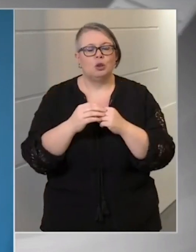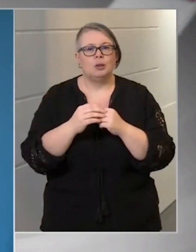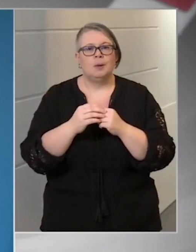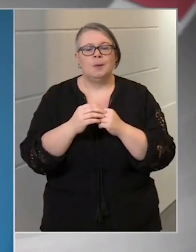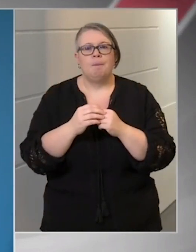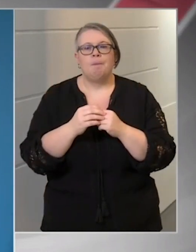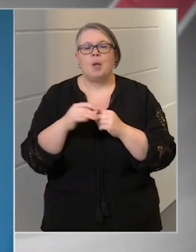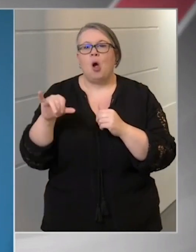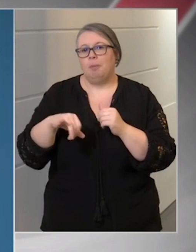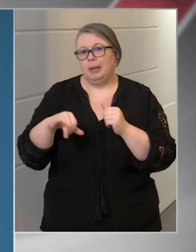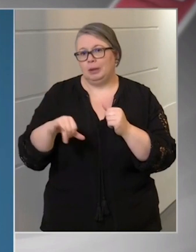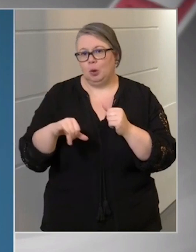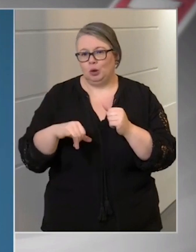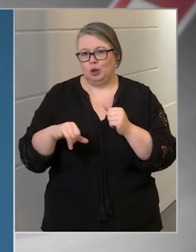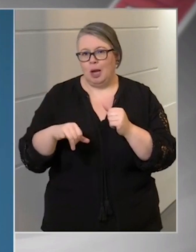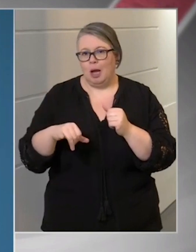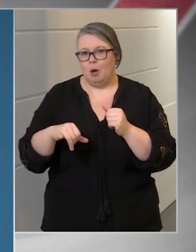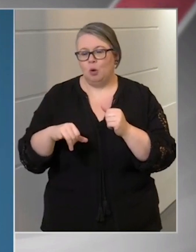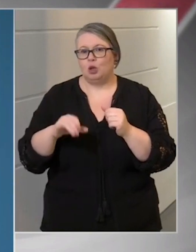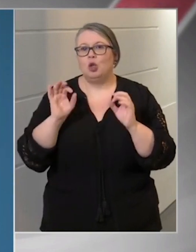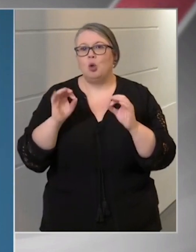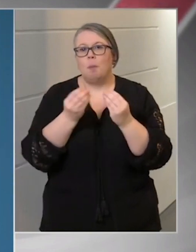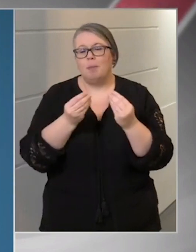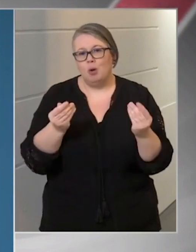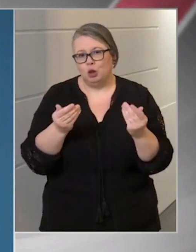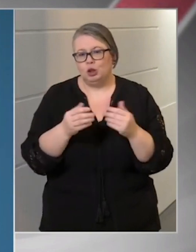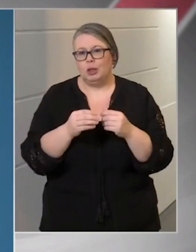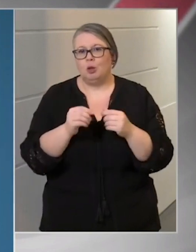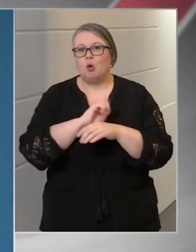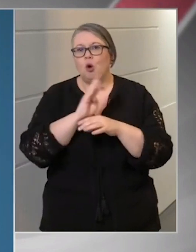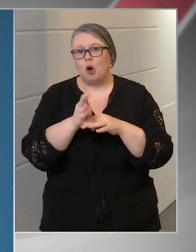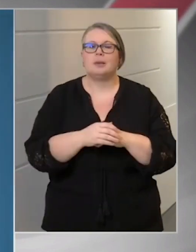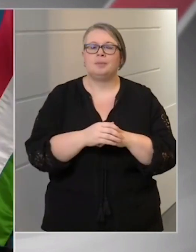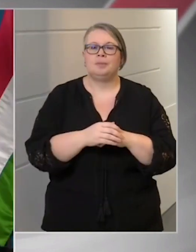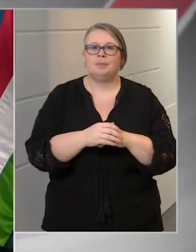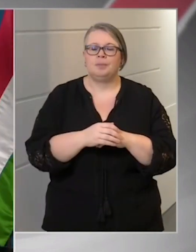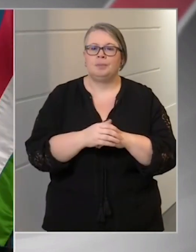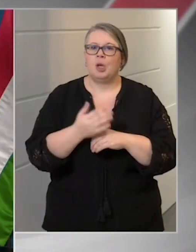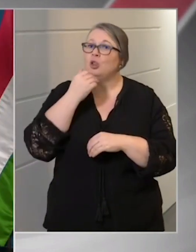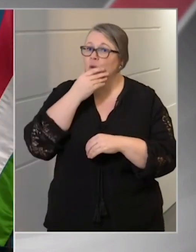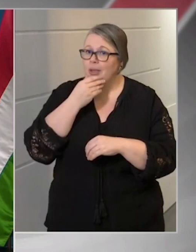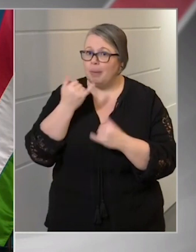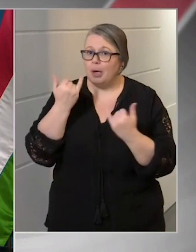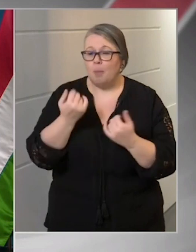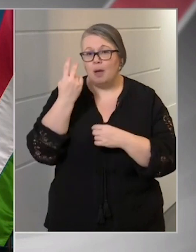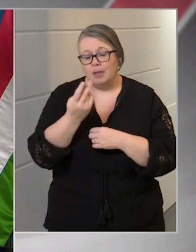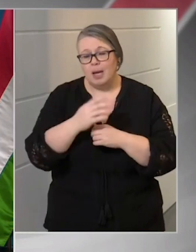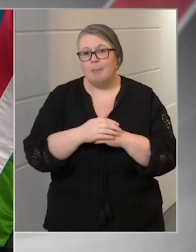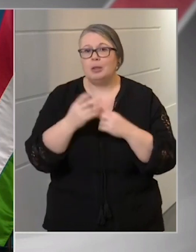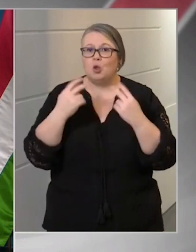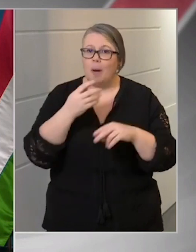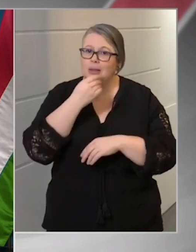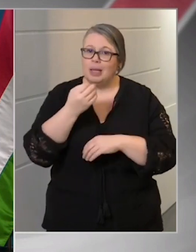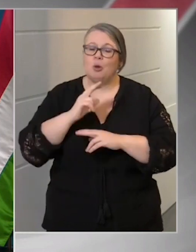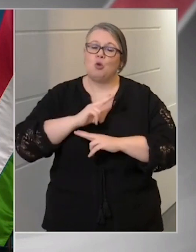akik az élvonalban dolgoznak, első körben kapják meg a lehetőséget a vakcina beadására. A krónikus betegek, idősek is az